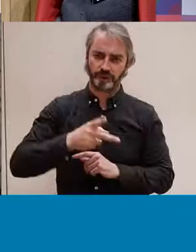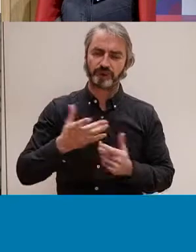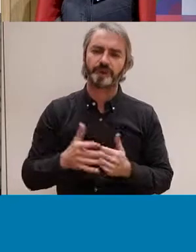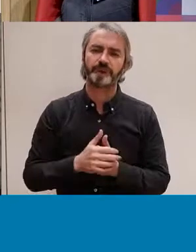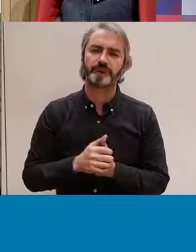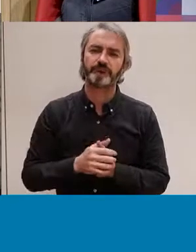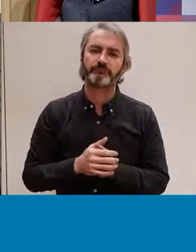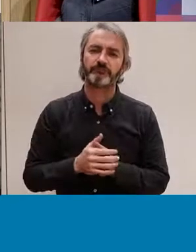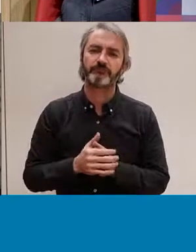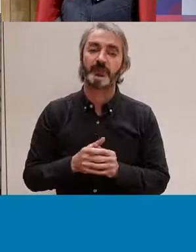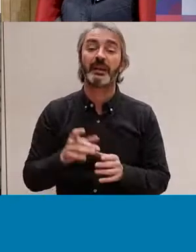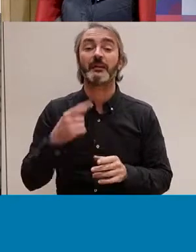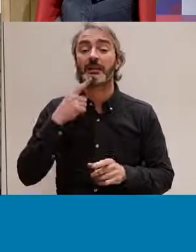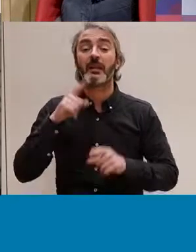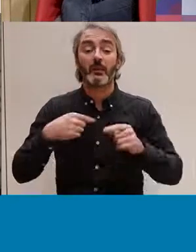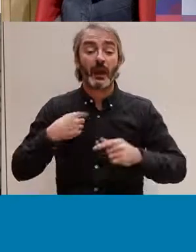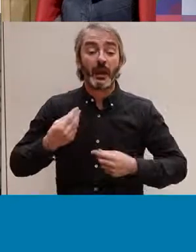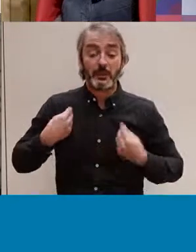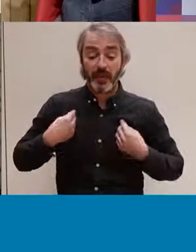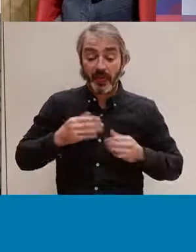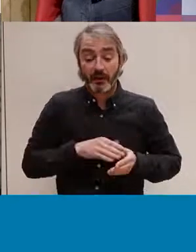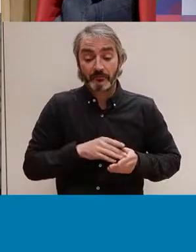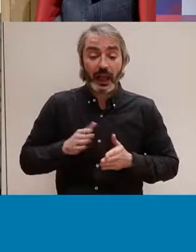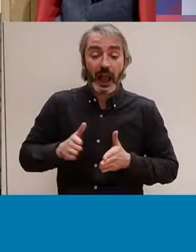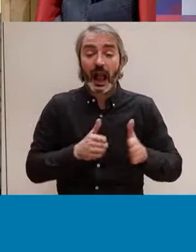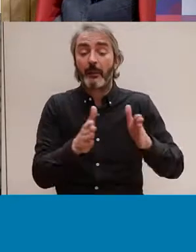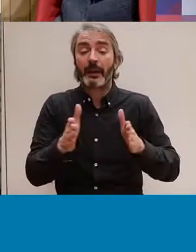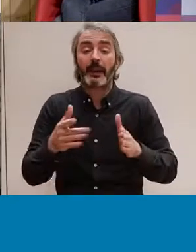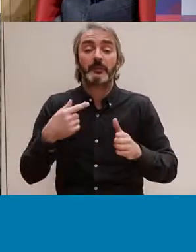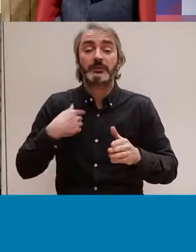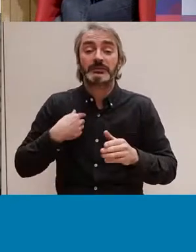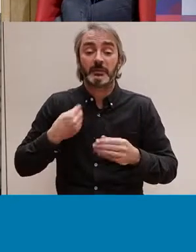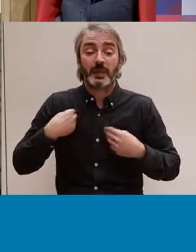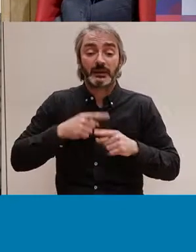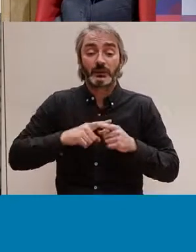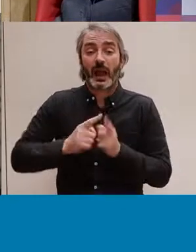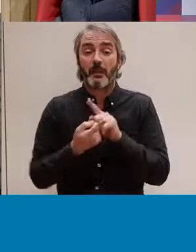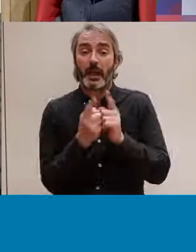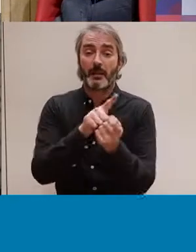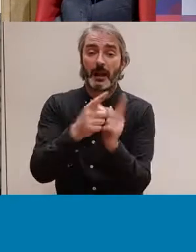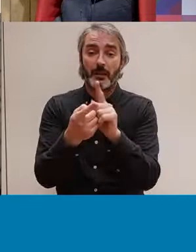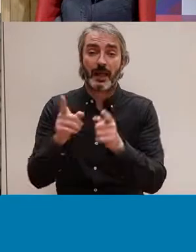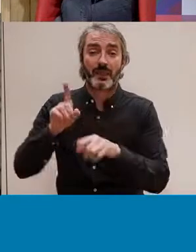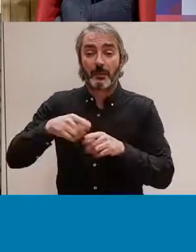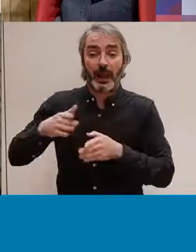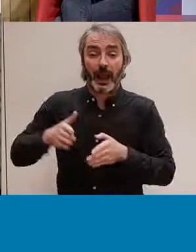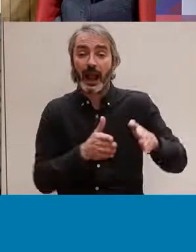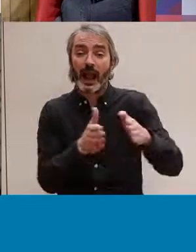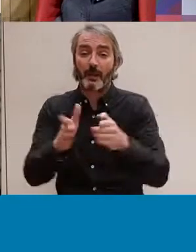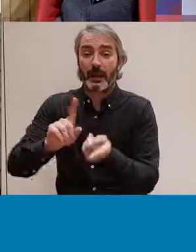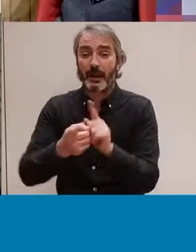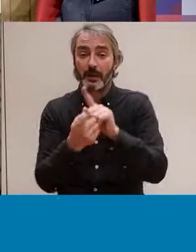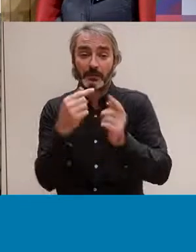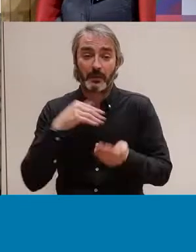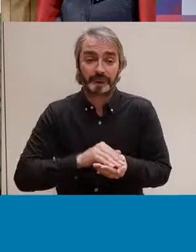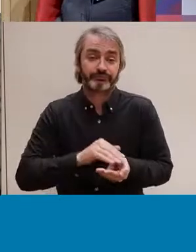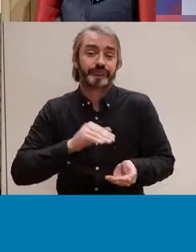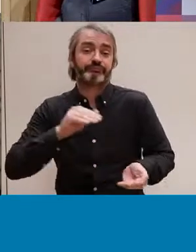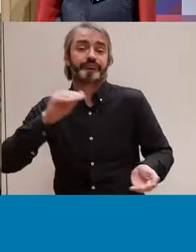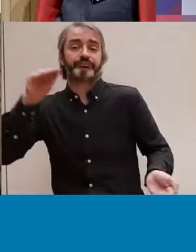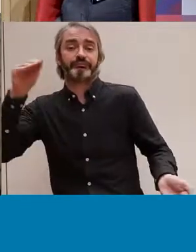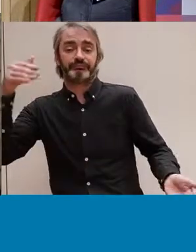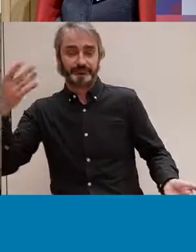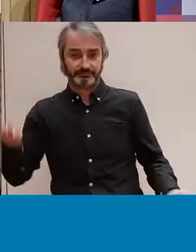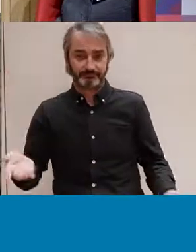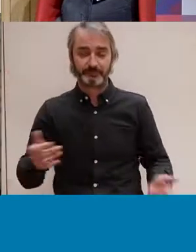funció de les nostres experiències, el nostre moment vital, dels nostres aprenentatges i en quin context anem creixent. Més